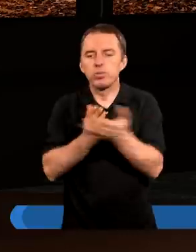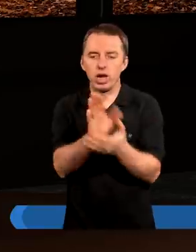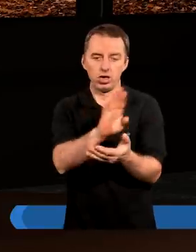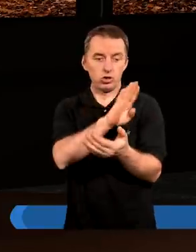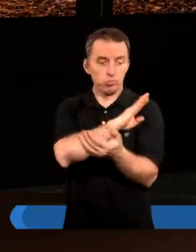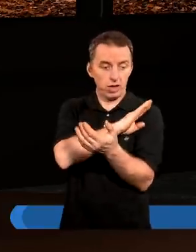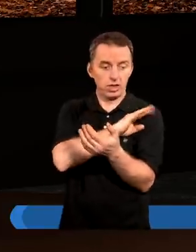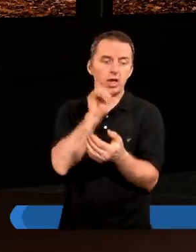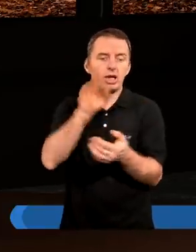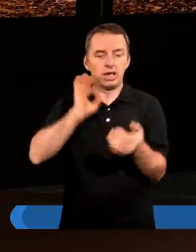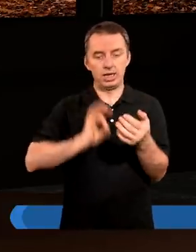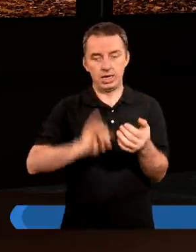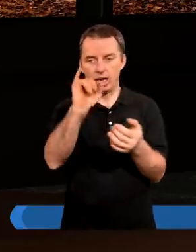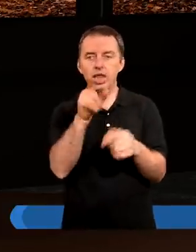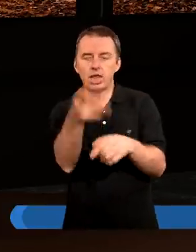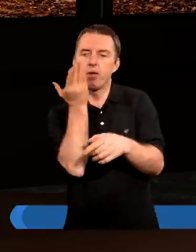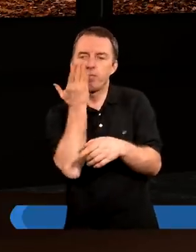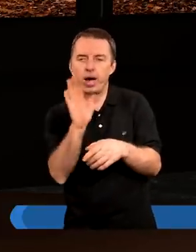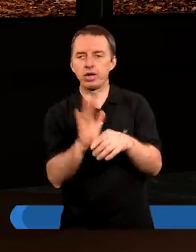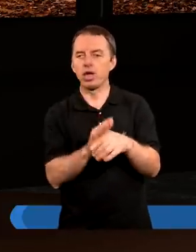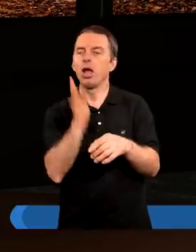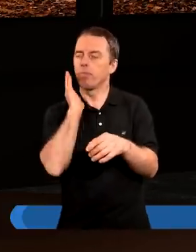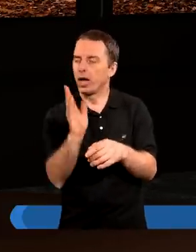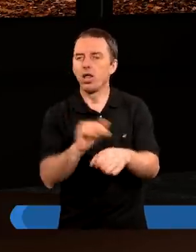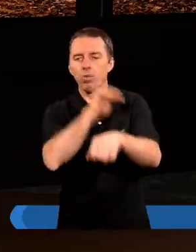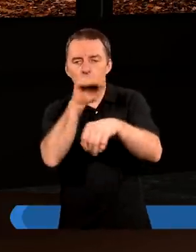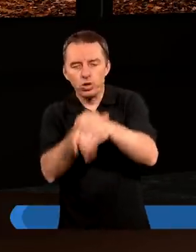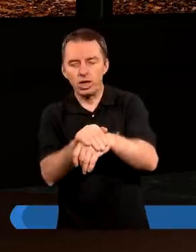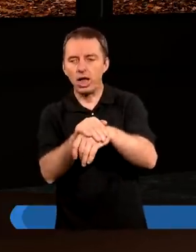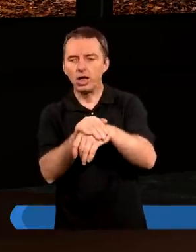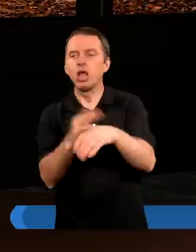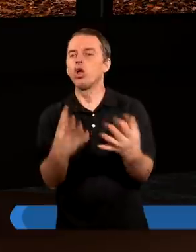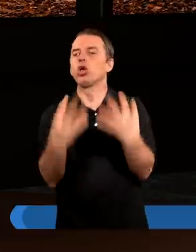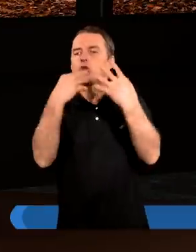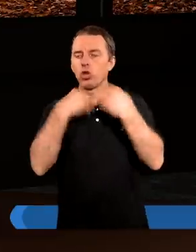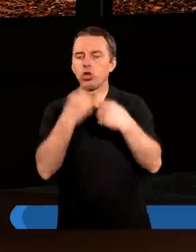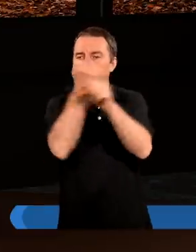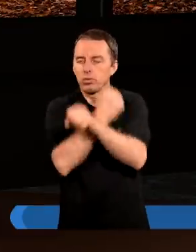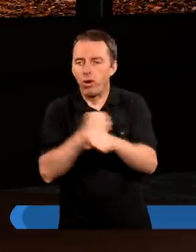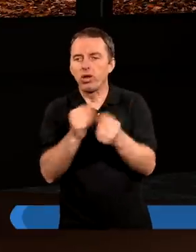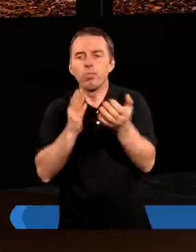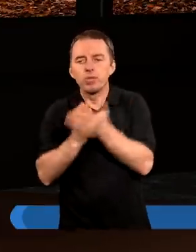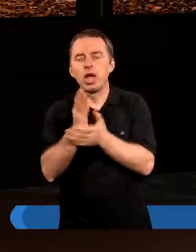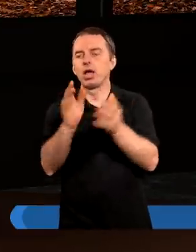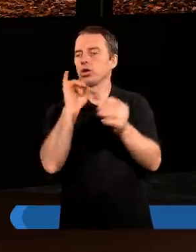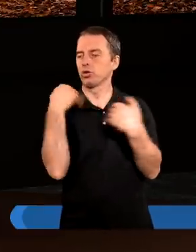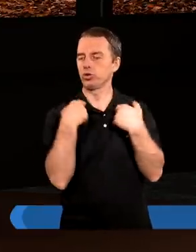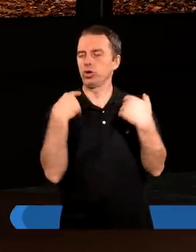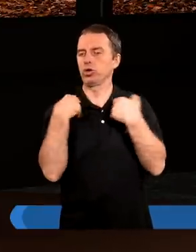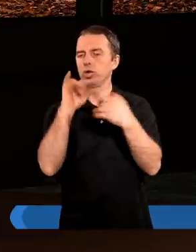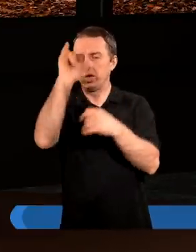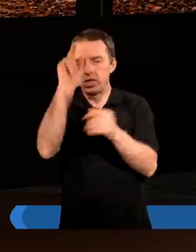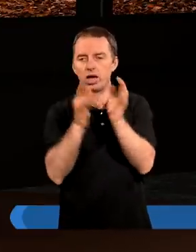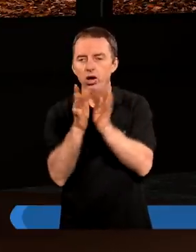śmierć Syna Jego, tym bardziej będąc pojednani dostąpimy zbawienia przez życie Jego,